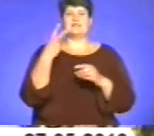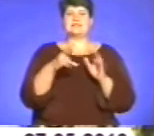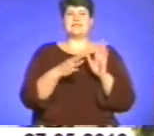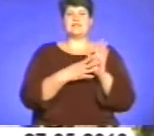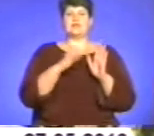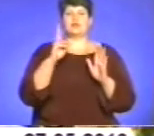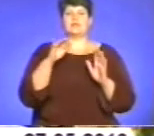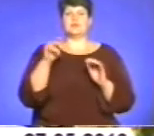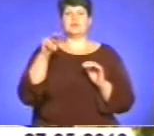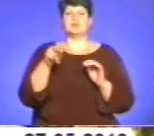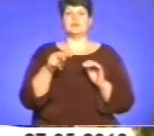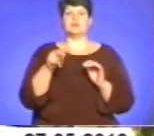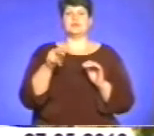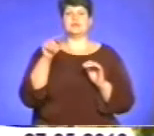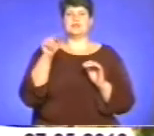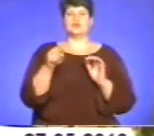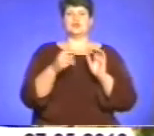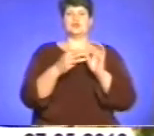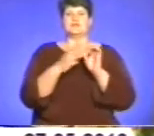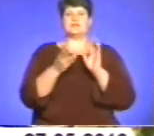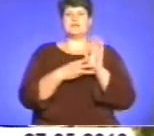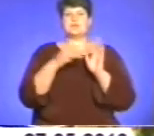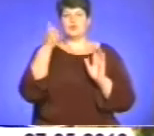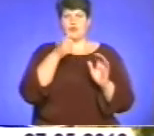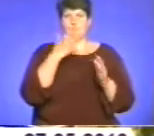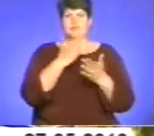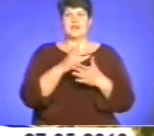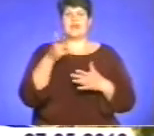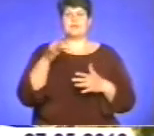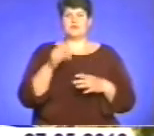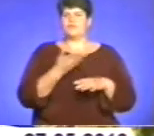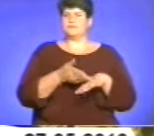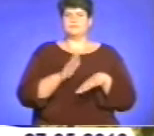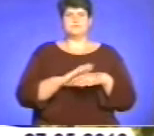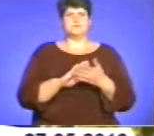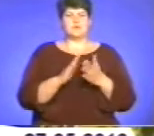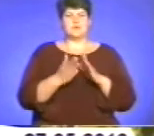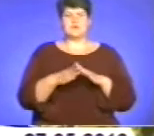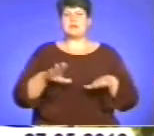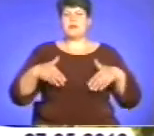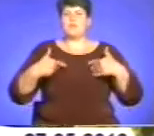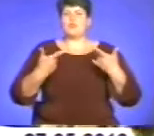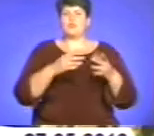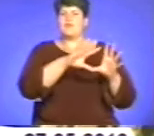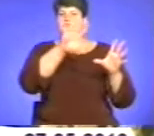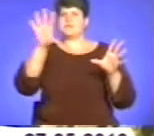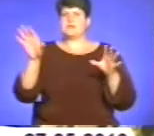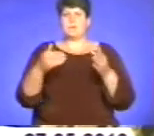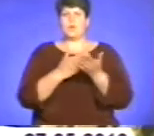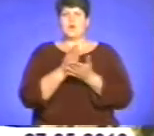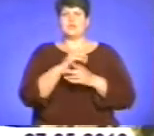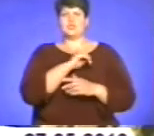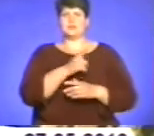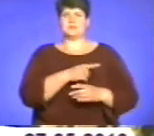року він стає гетьманом на з'їзді хліборобів в складних умовах. Він запропонував всім політичним силам